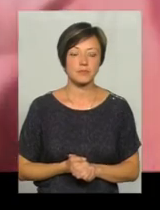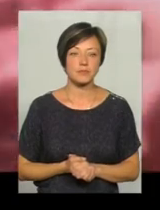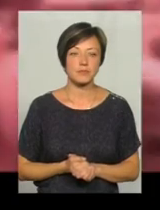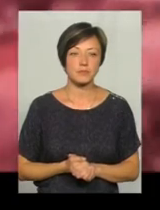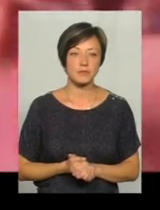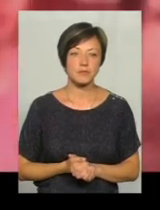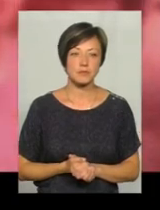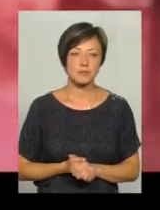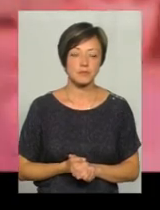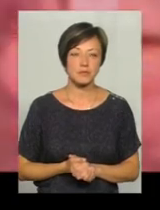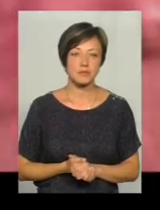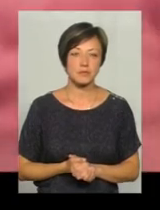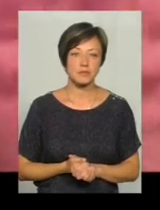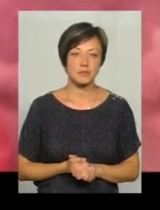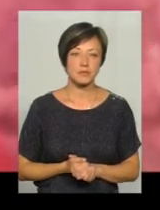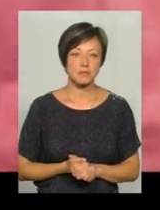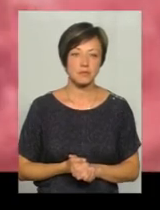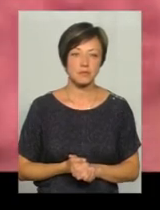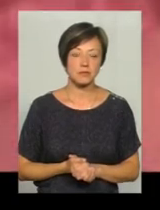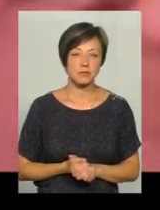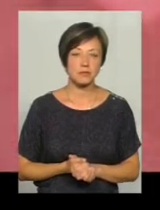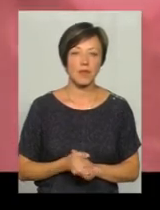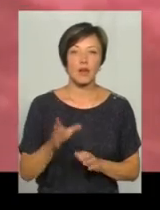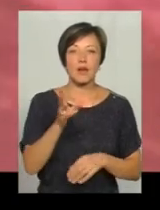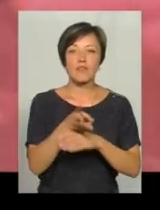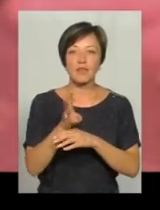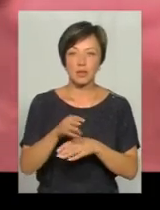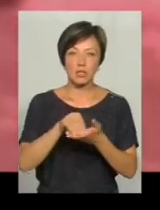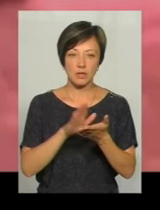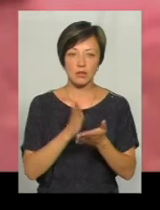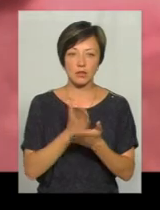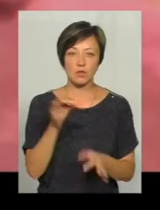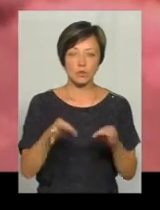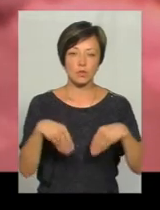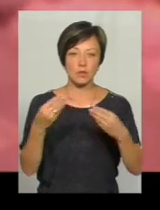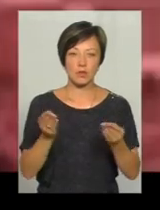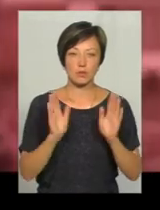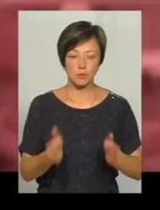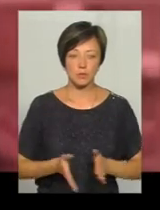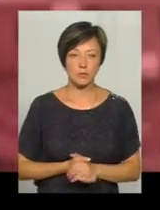ви відеофіксація, я їхаю на машину? А в нас є відеореєстратор, потім вам в суді буде надбано. Добре, добре.